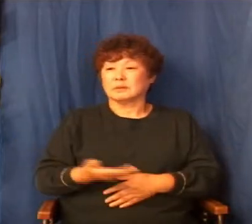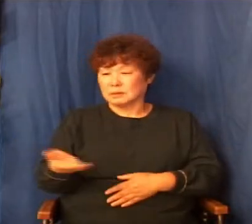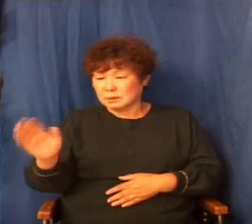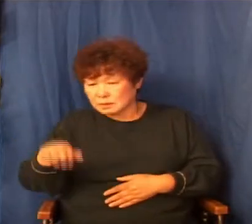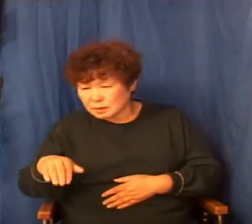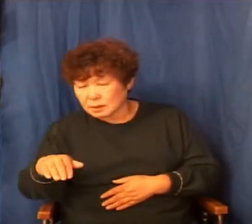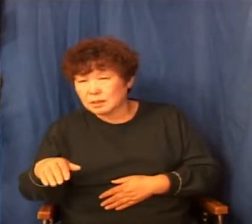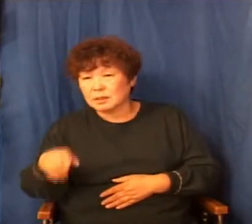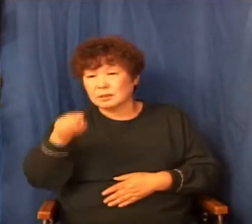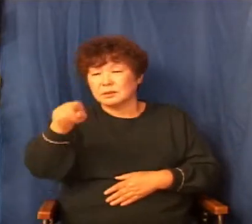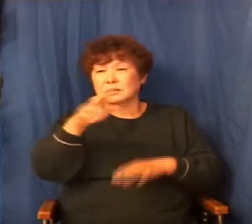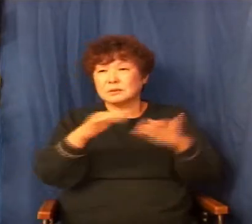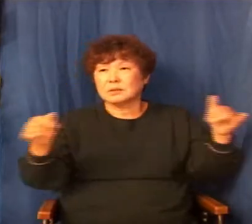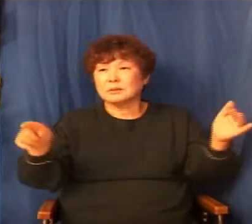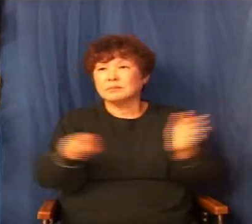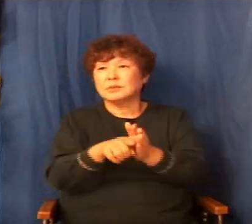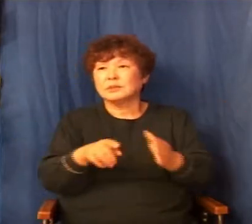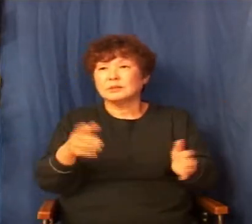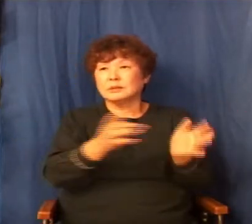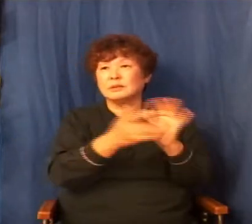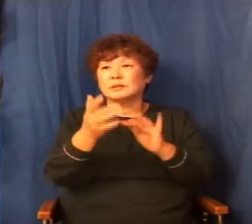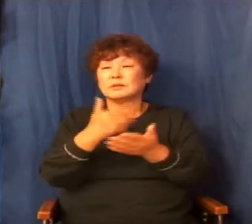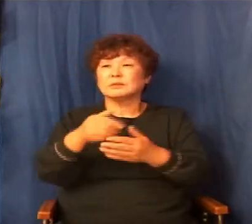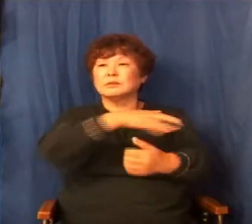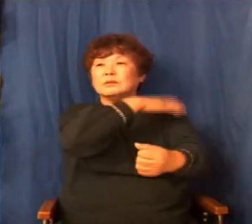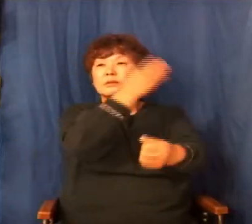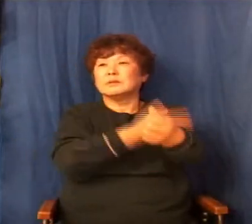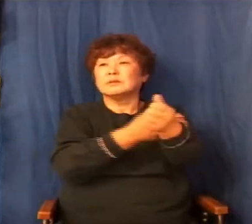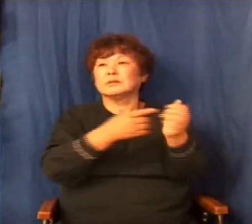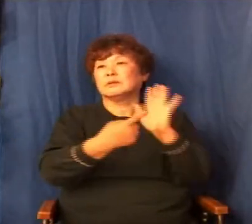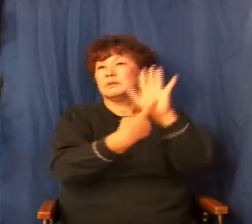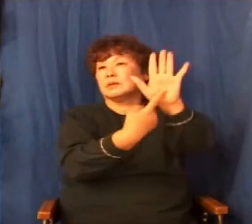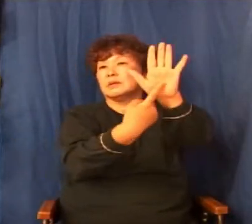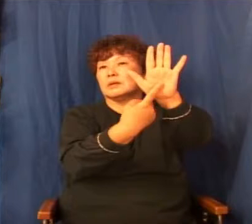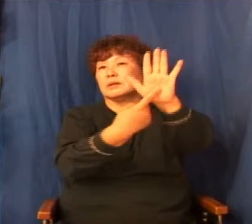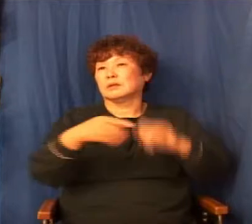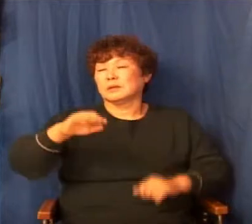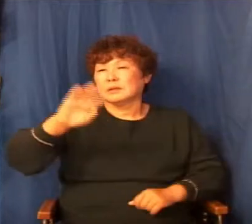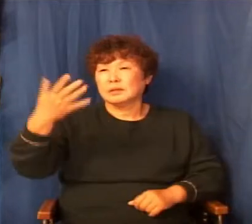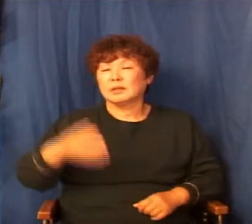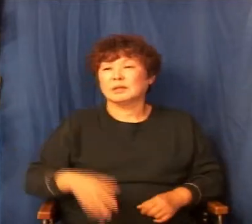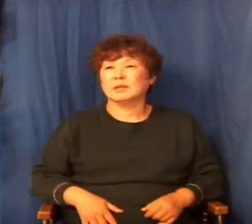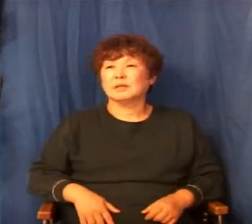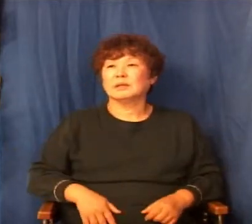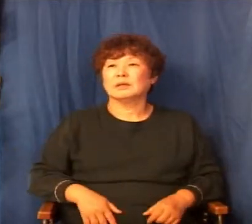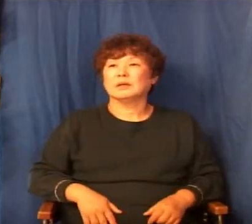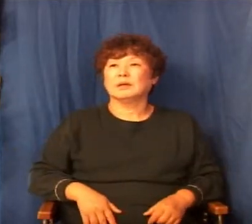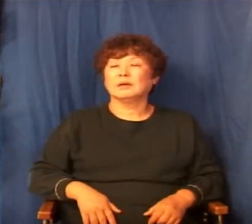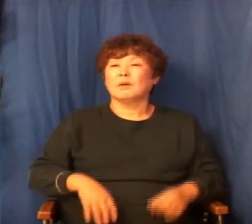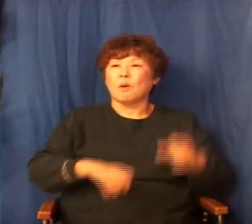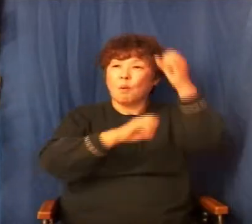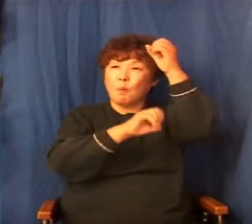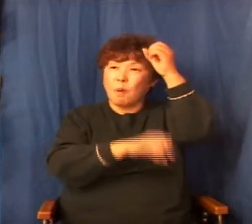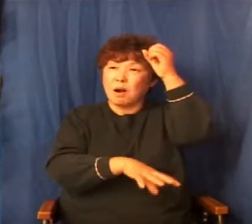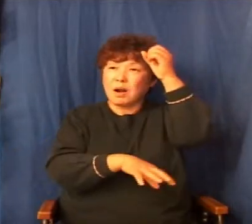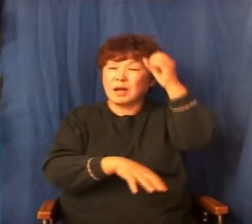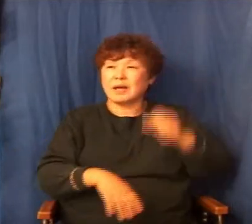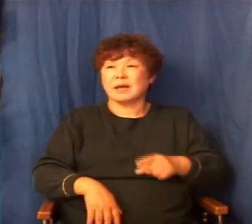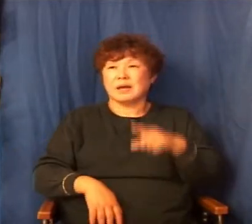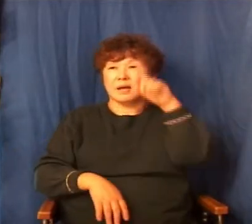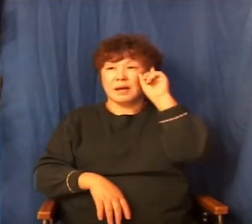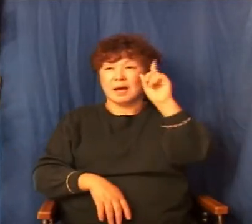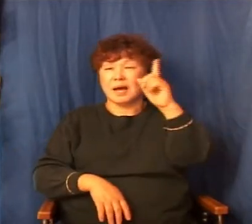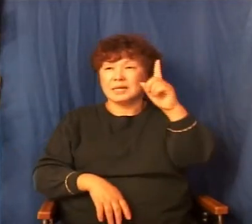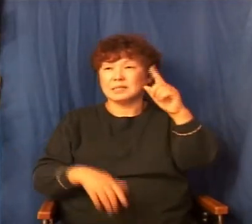예수는 이런 능력들이 막 나타나요 원래 유일신 사상을 가진 곳은 다른